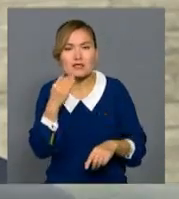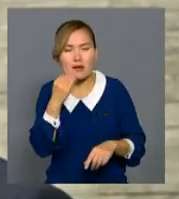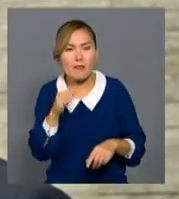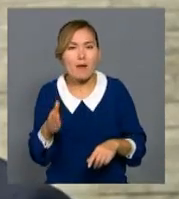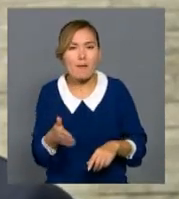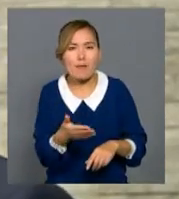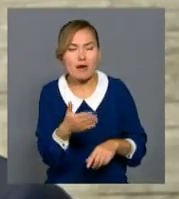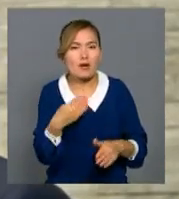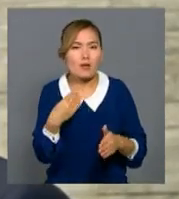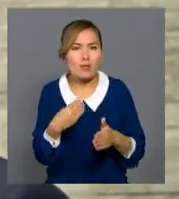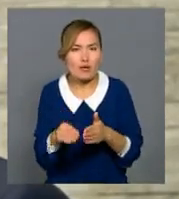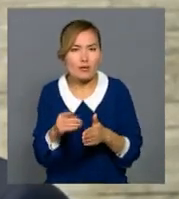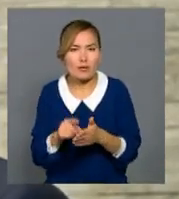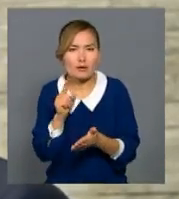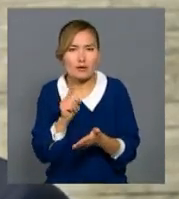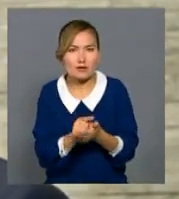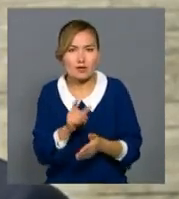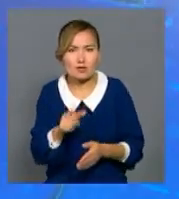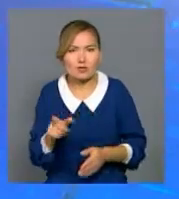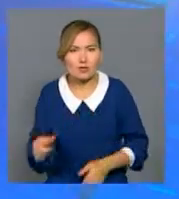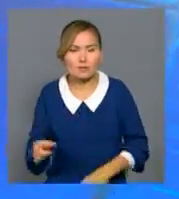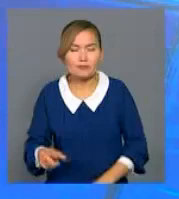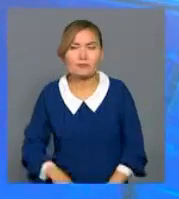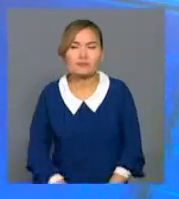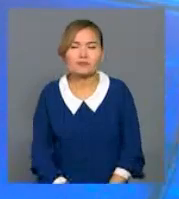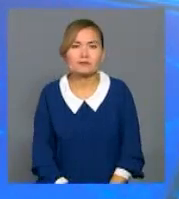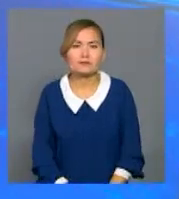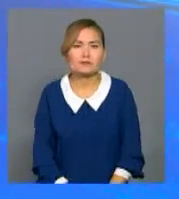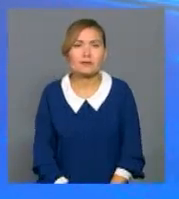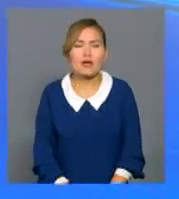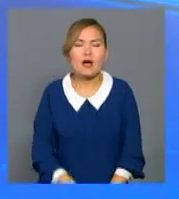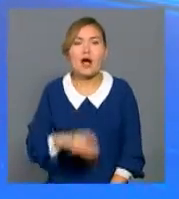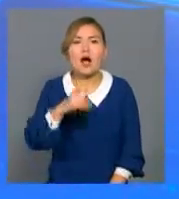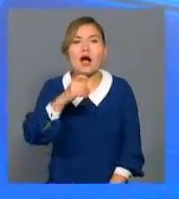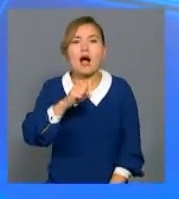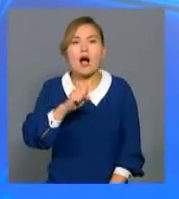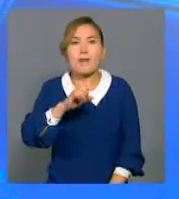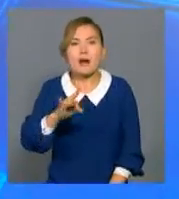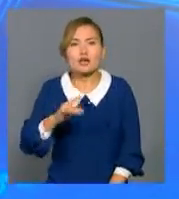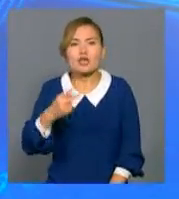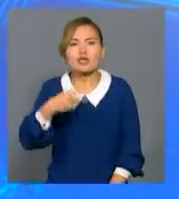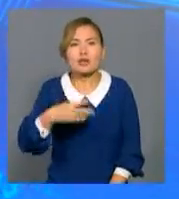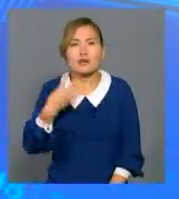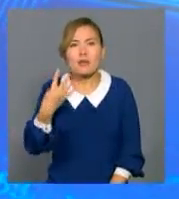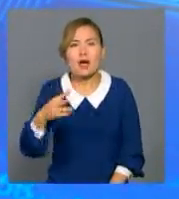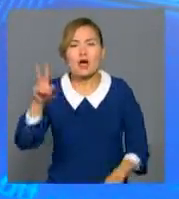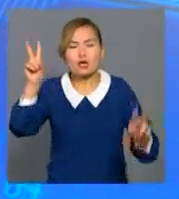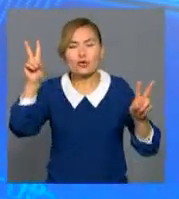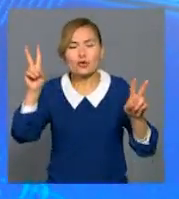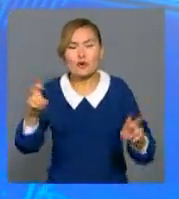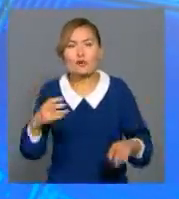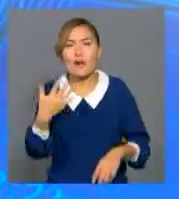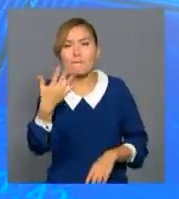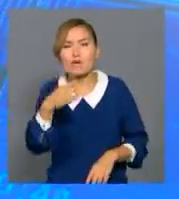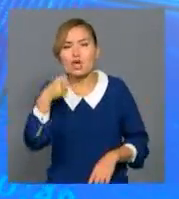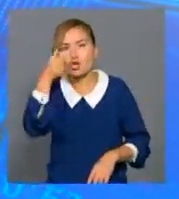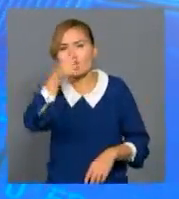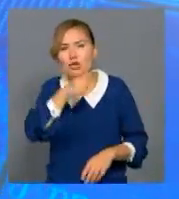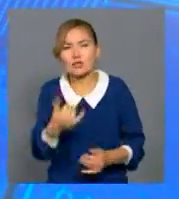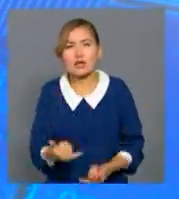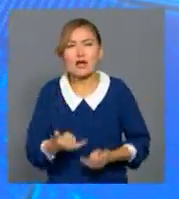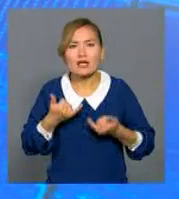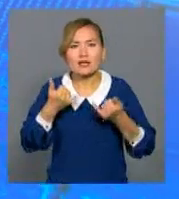қауіпсіз өнімге қол жеткізеді. Қабар 24 арнасының 5 жылдығына арналған құттықтау кәрі